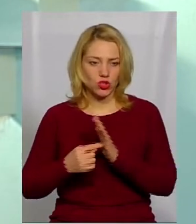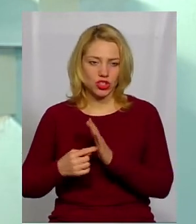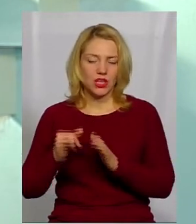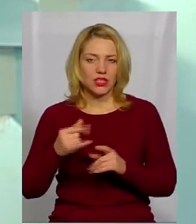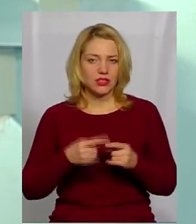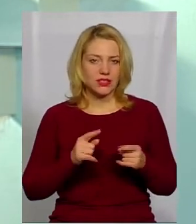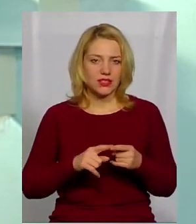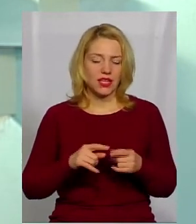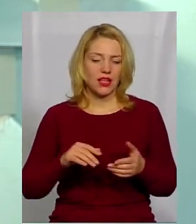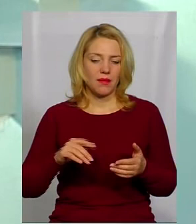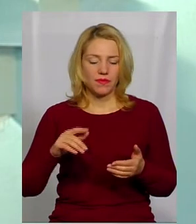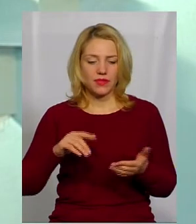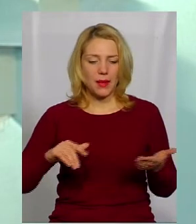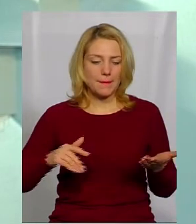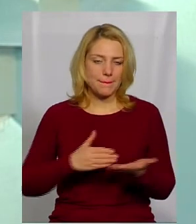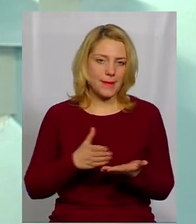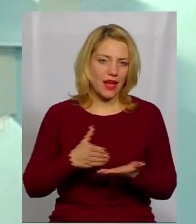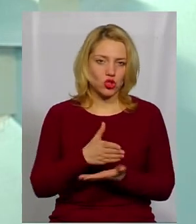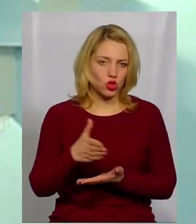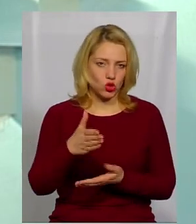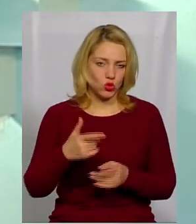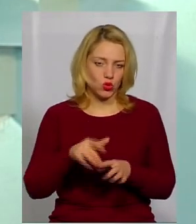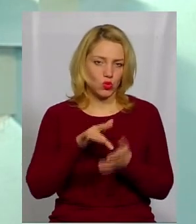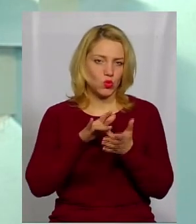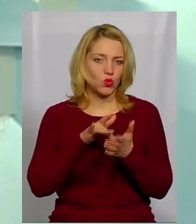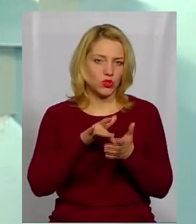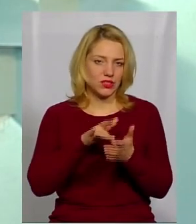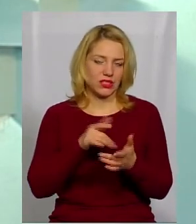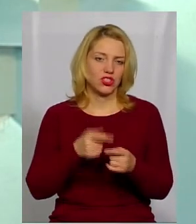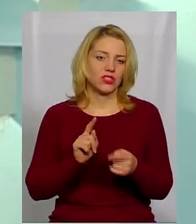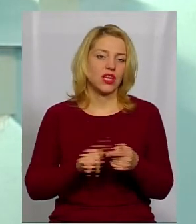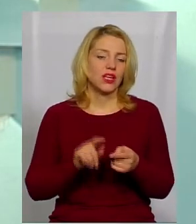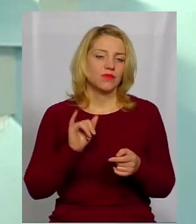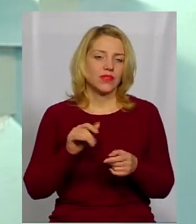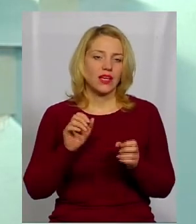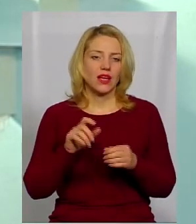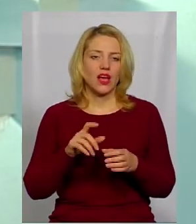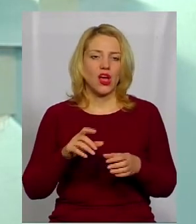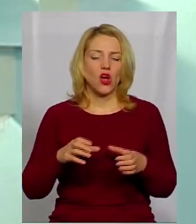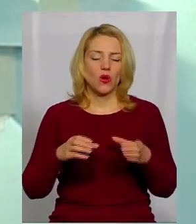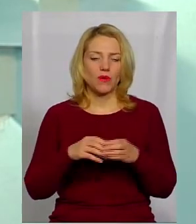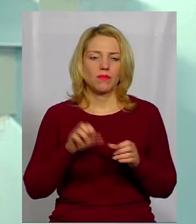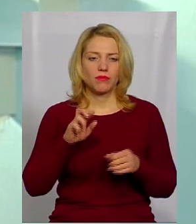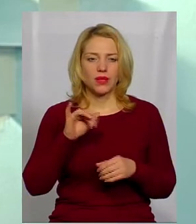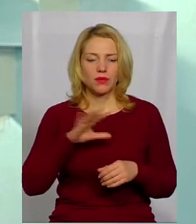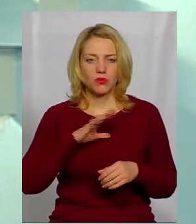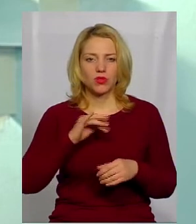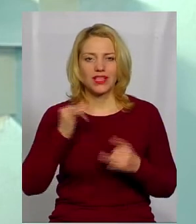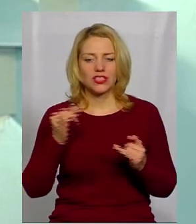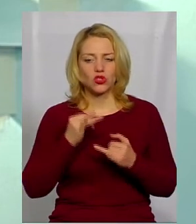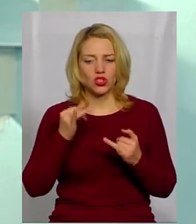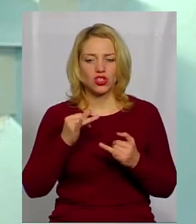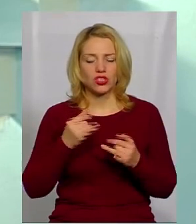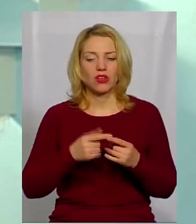туристичний, який можна розробляти по містечку, і при громаді міг бути інформаційно-туристичний центр. Ми